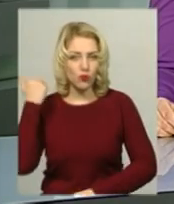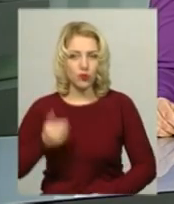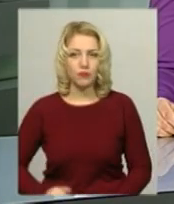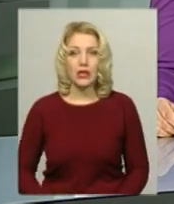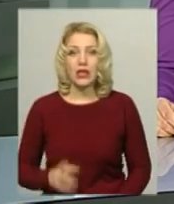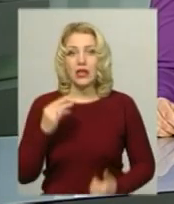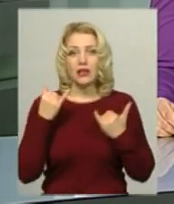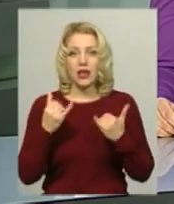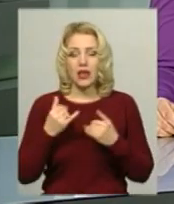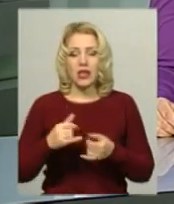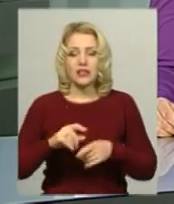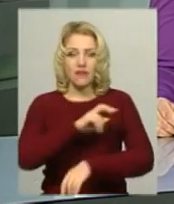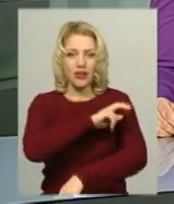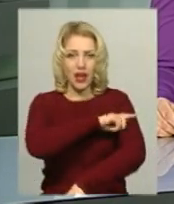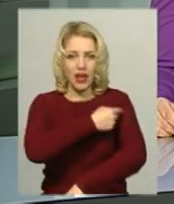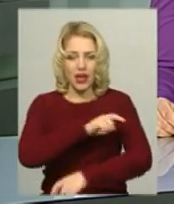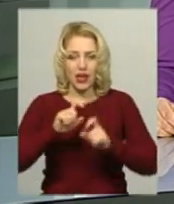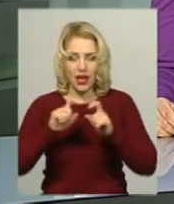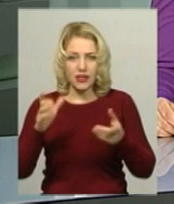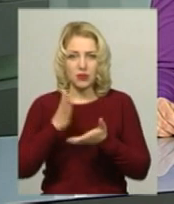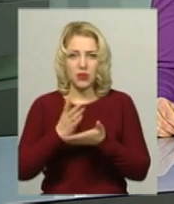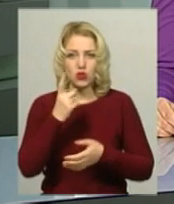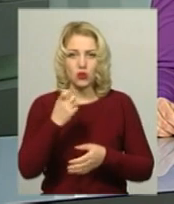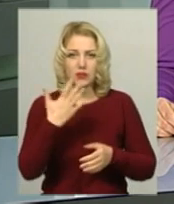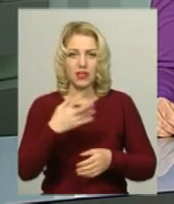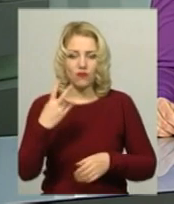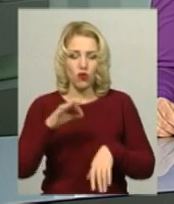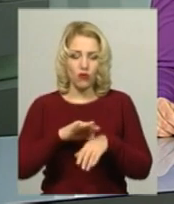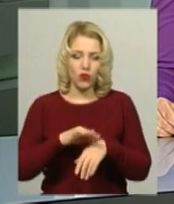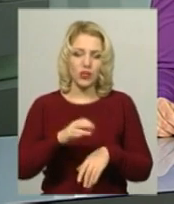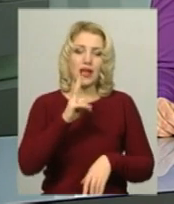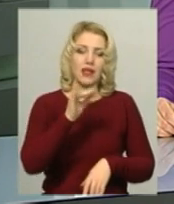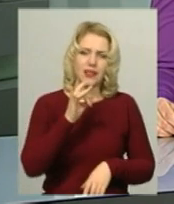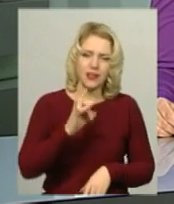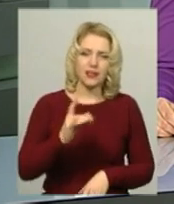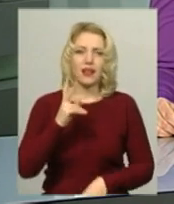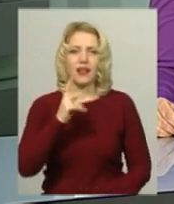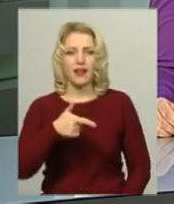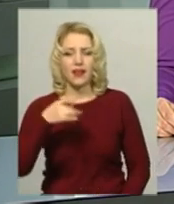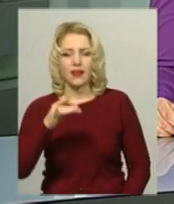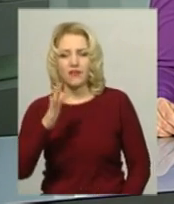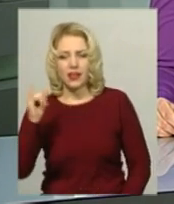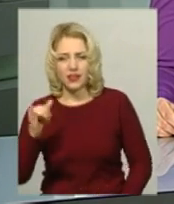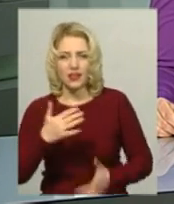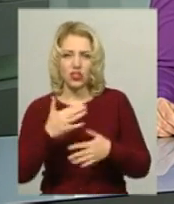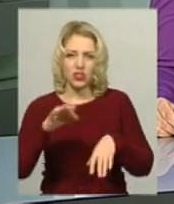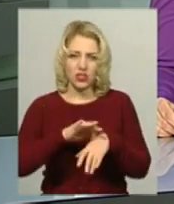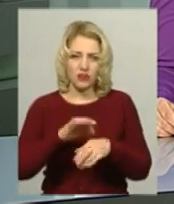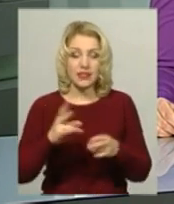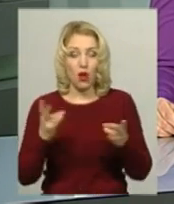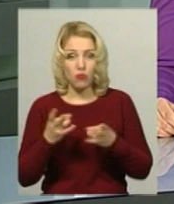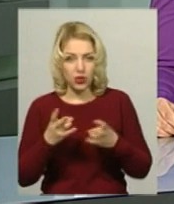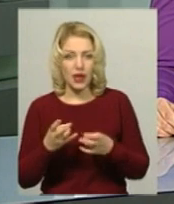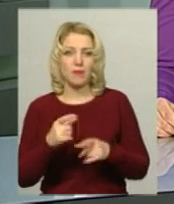Наразі у лікарні перебуває 152 хворих на кір, герві та інші інфекційні захворювання. За потребами заклад може